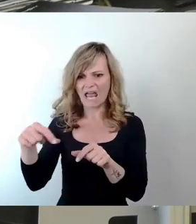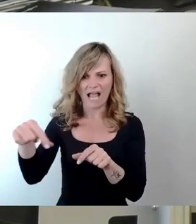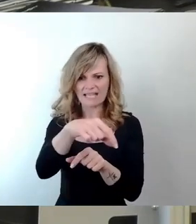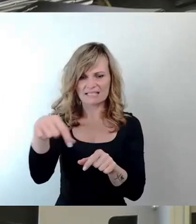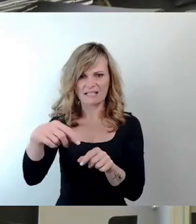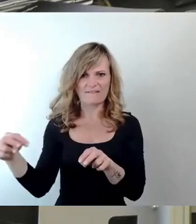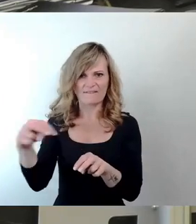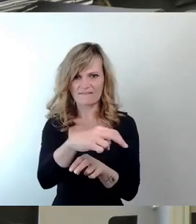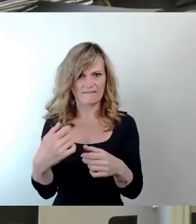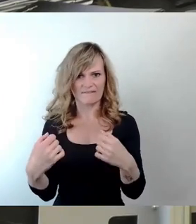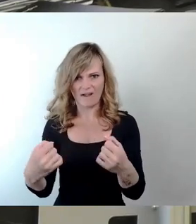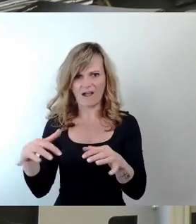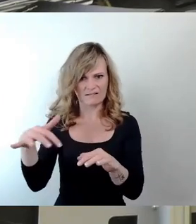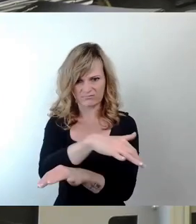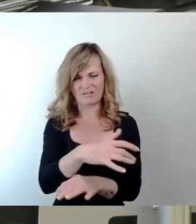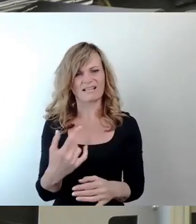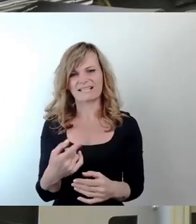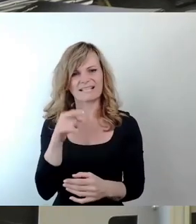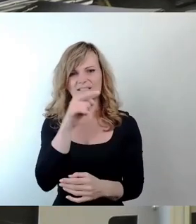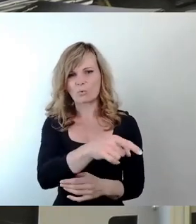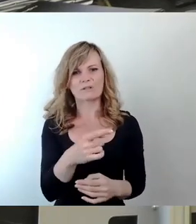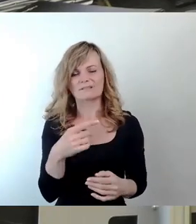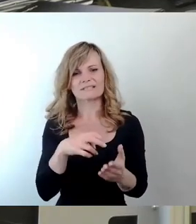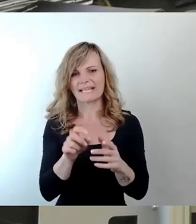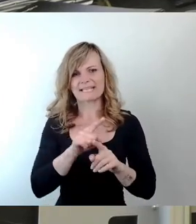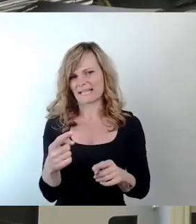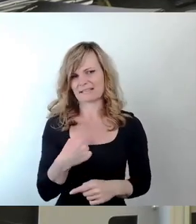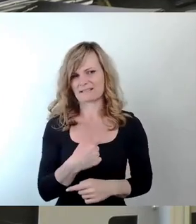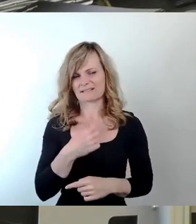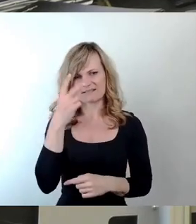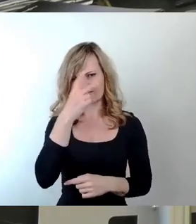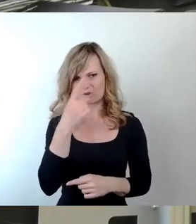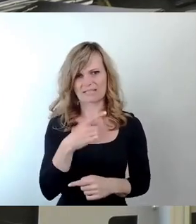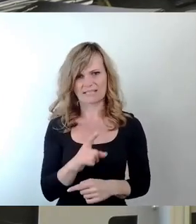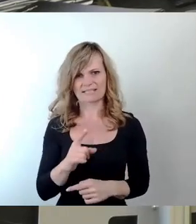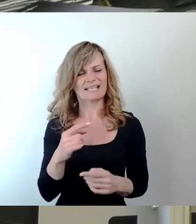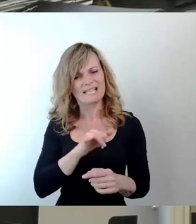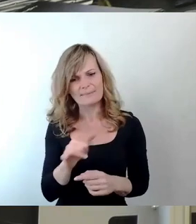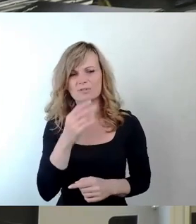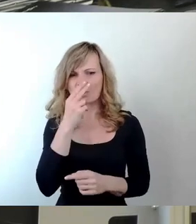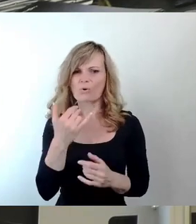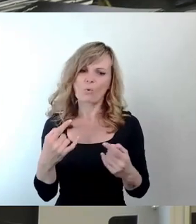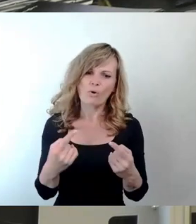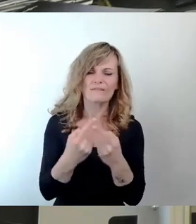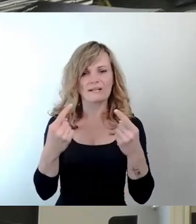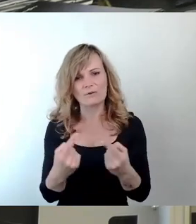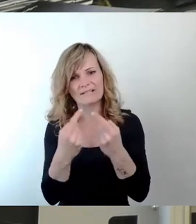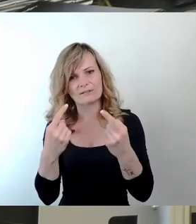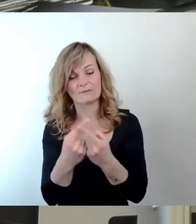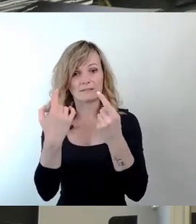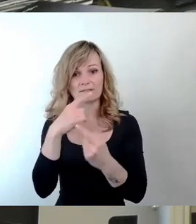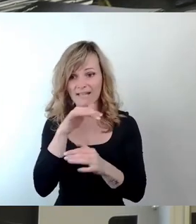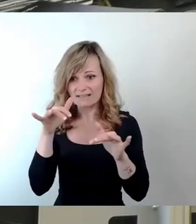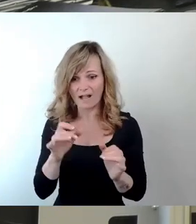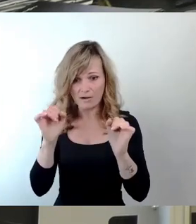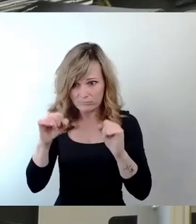Wir haben da im Prinzip kein Verständnis dafür, dass immer der Konflikt gesucht wird. Wenn wir an einer Stelle einen Konsens haben, würden wir uns